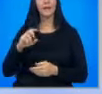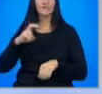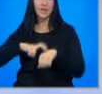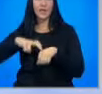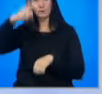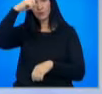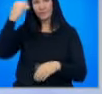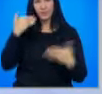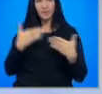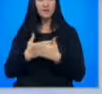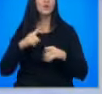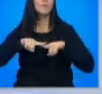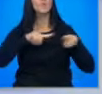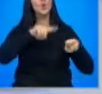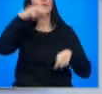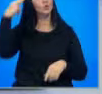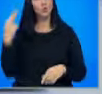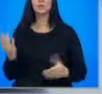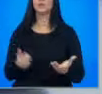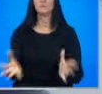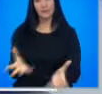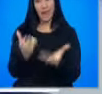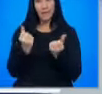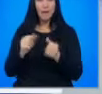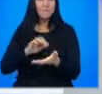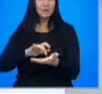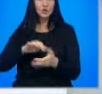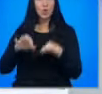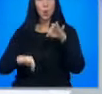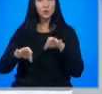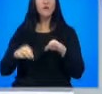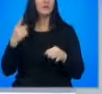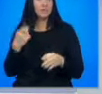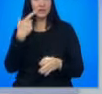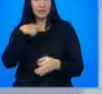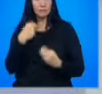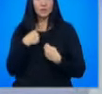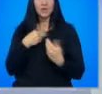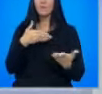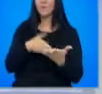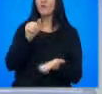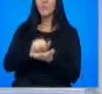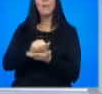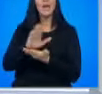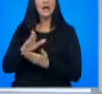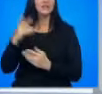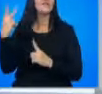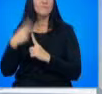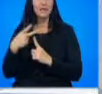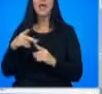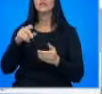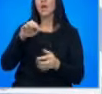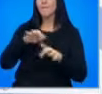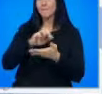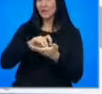Здравейте. Прокуратурата се заема с машинното гласуване. Тя се самосизира по повод публикации в медиите, че машинният вод на последните